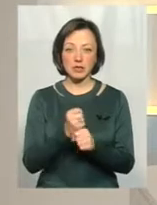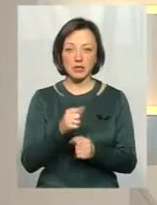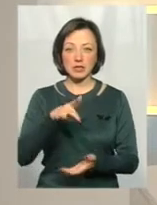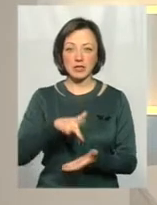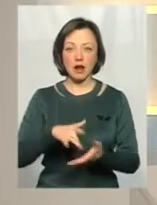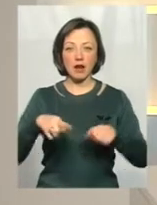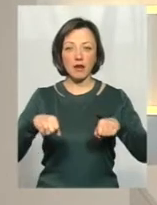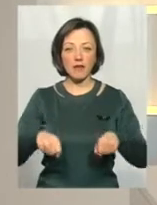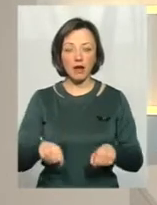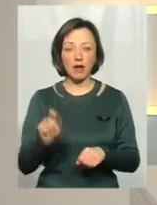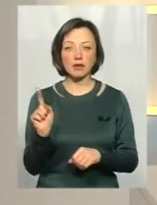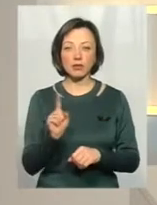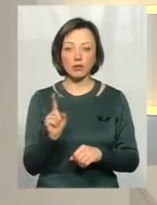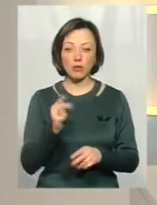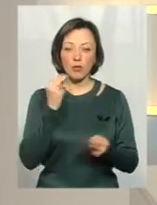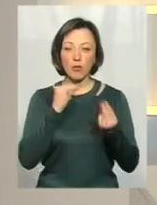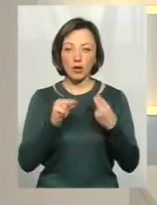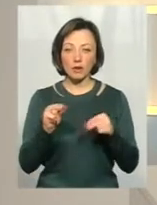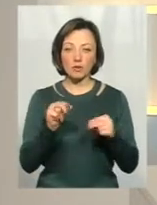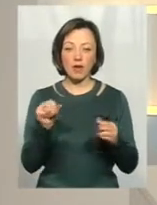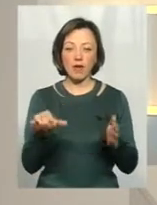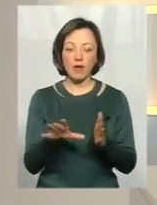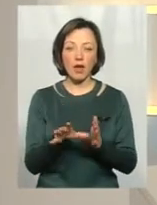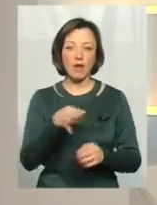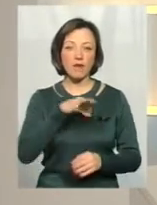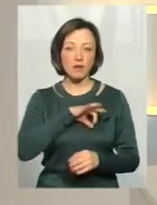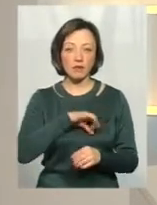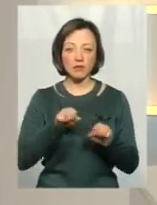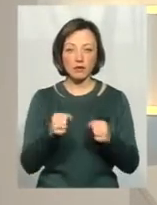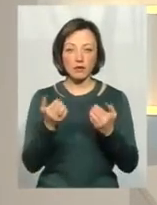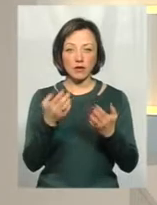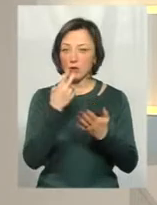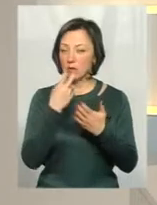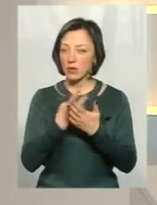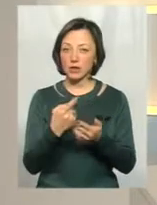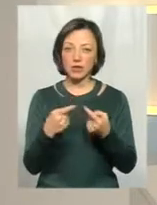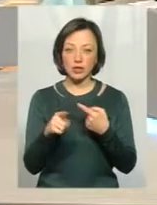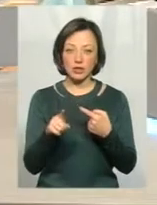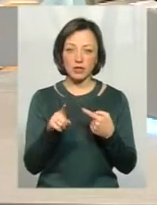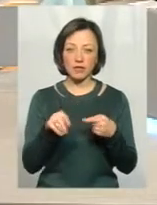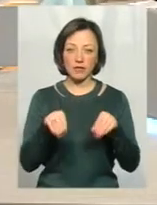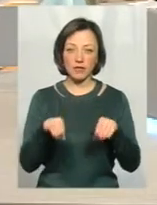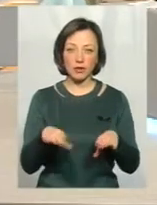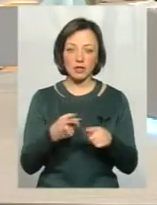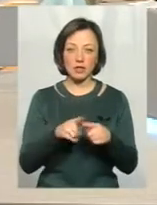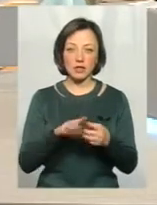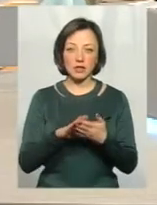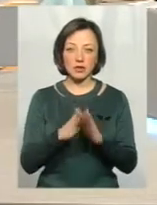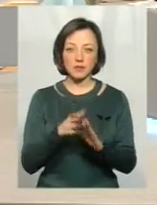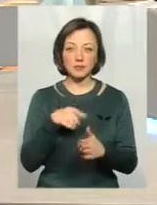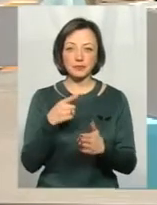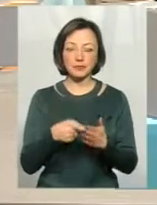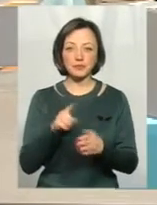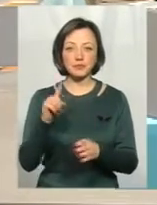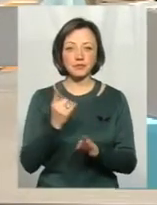влада для поліпшення, для енергоефективності? Можливо, ви бачаєте інші виходи з цієї ситуації? Перш за все, я не погоджуюсь з тим,